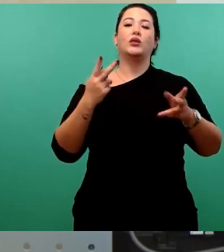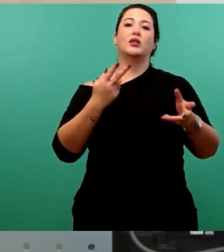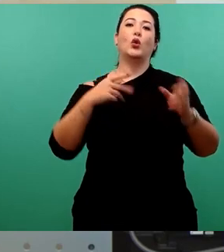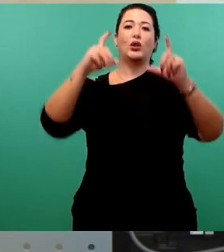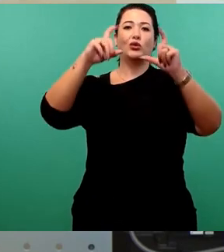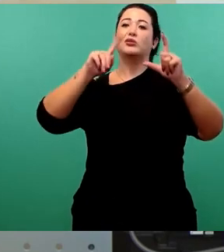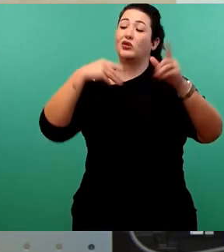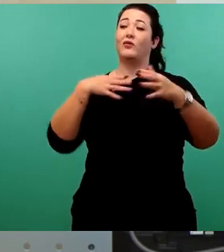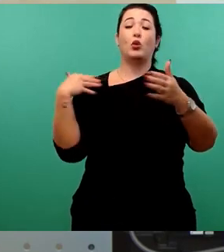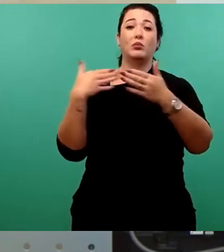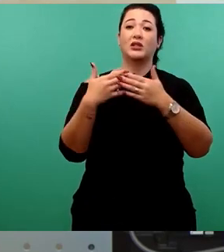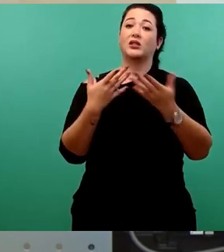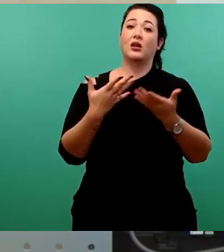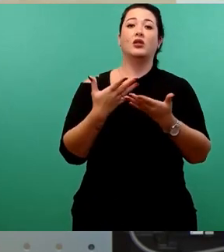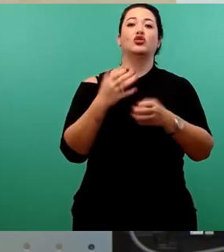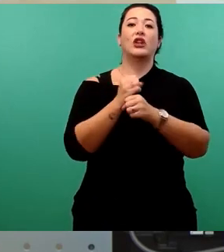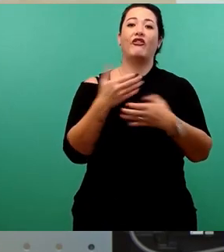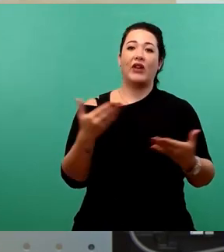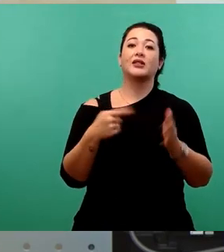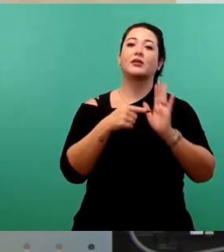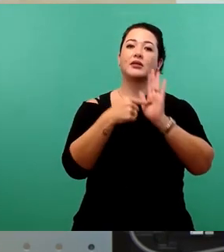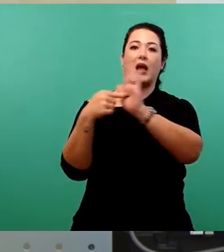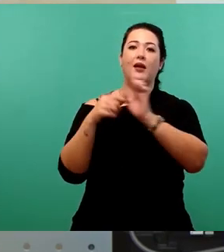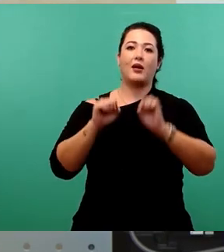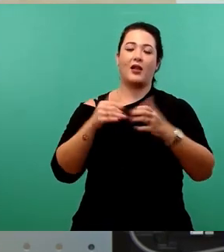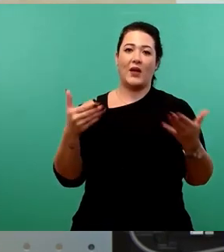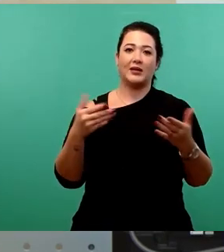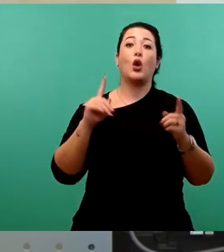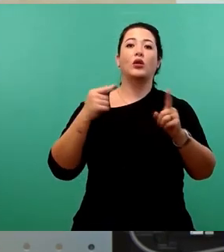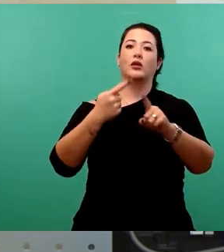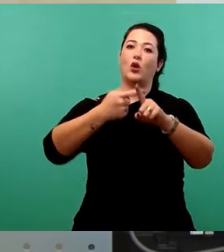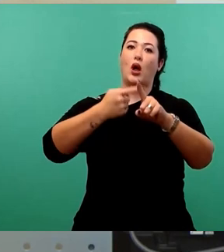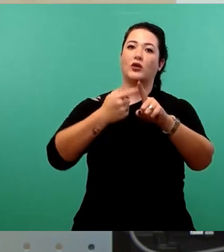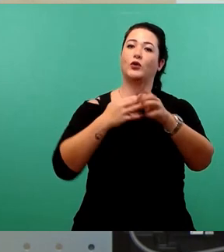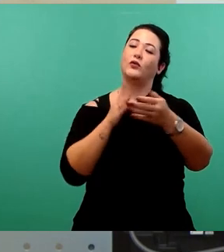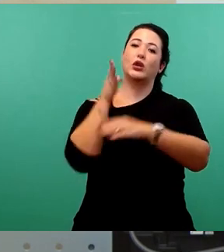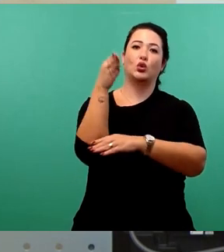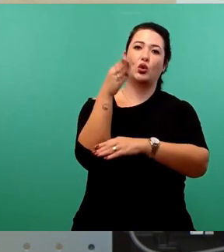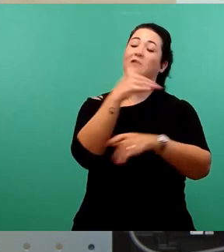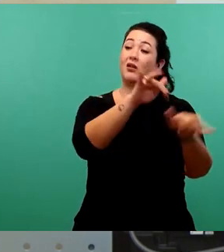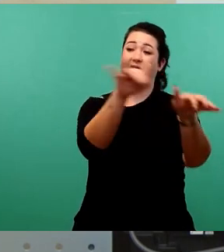müssen uns nicht verstecken, aber die Herausforderungen sind auch für die Zukunft vorhanden.